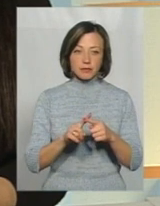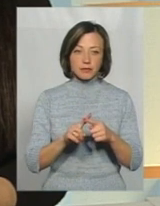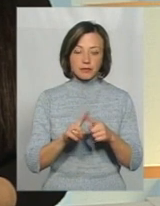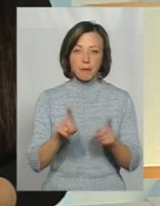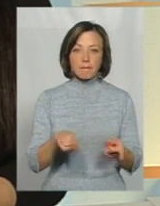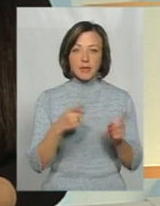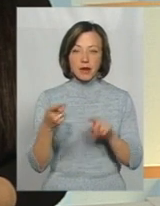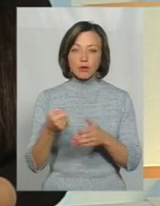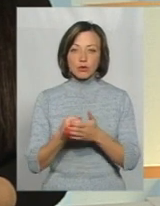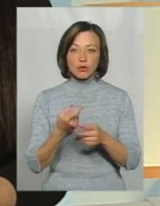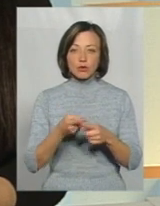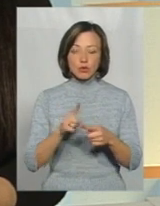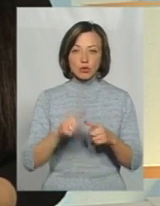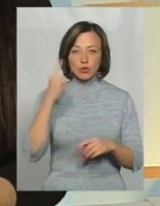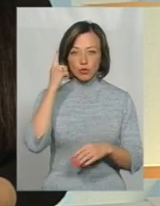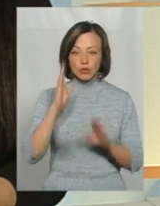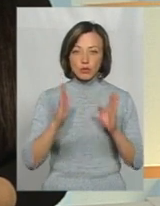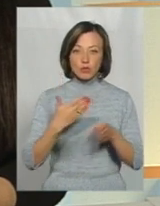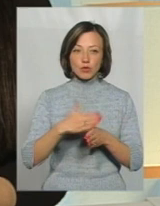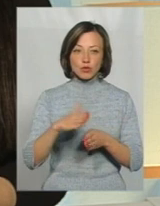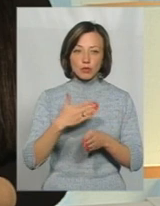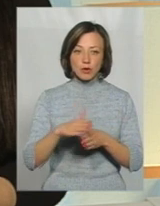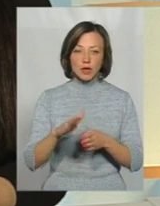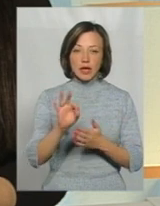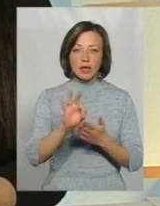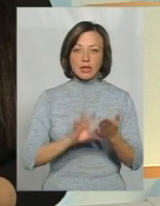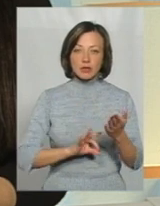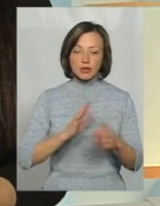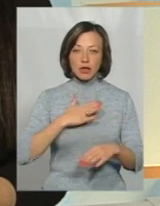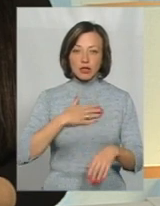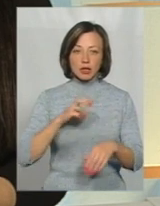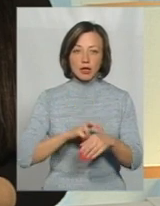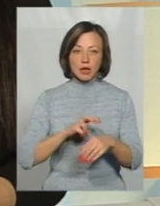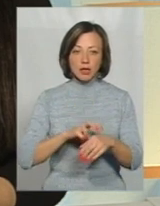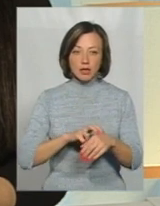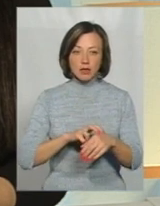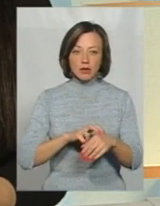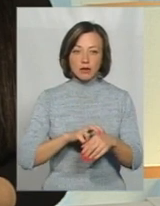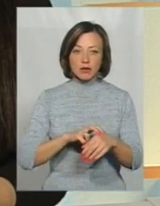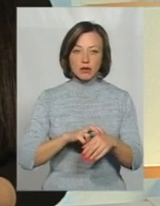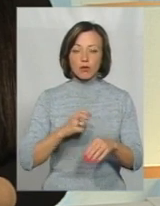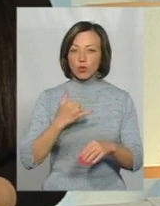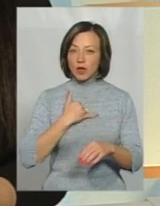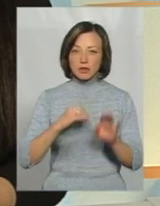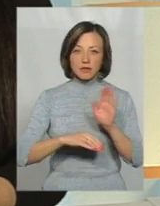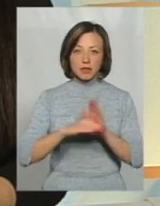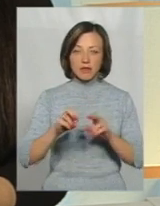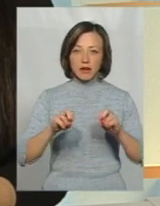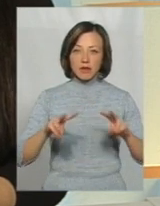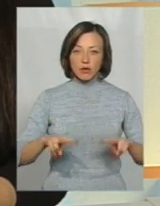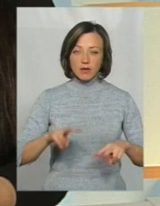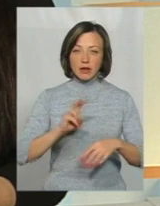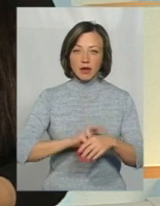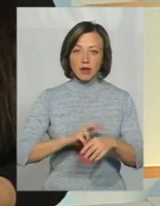перехід до цього, я думаю, буде поступовий, різко, наші лікарі, тому що в нас висококваліфіковані спеціалісти,